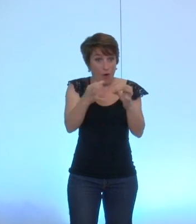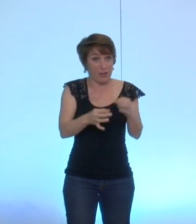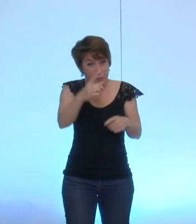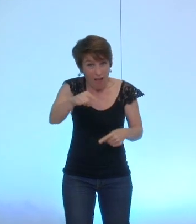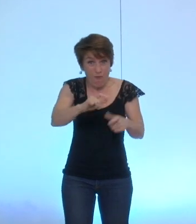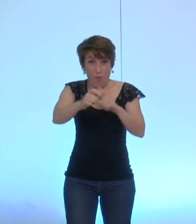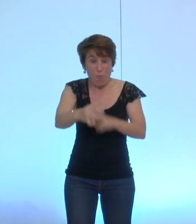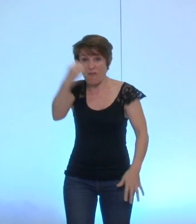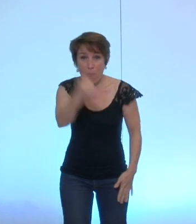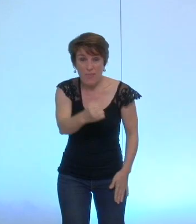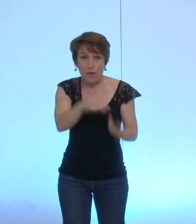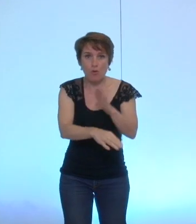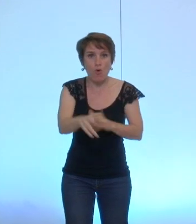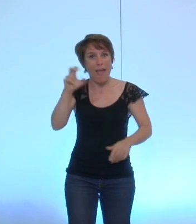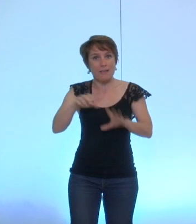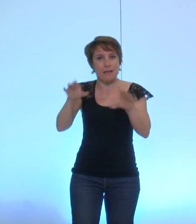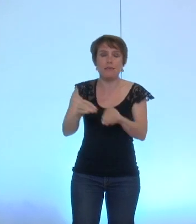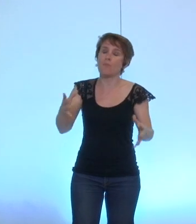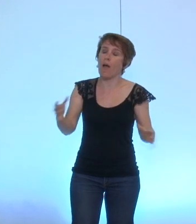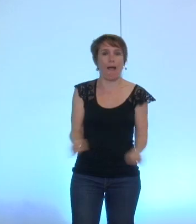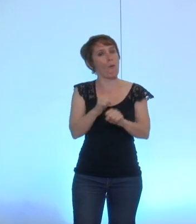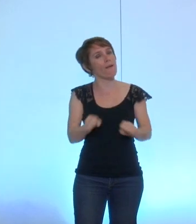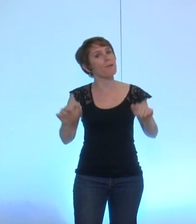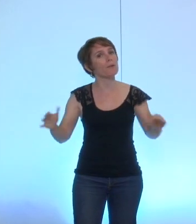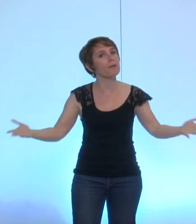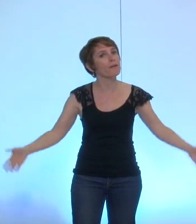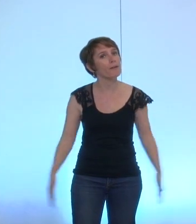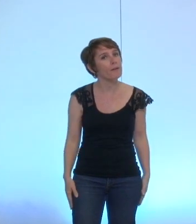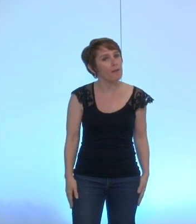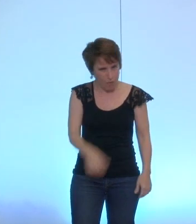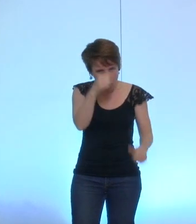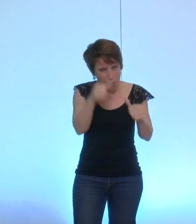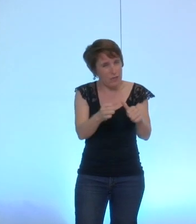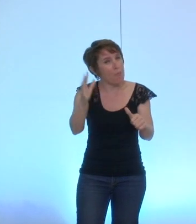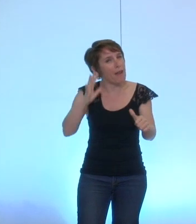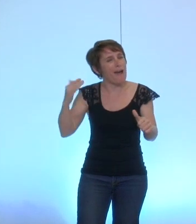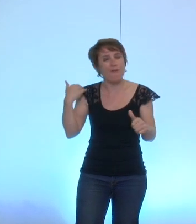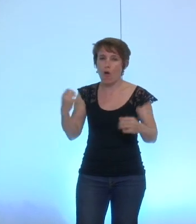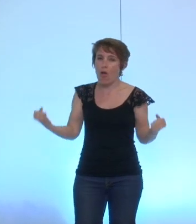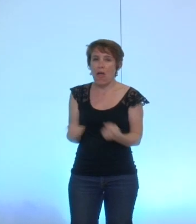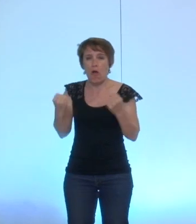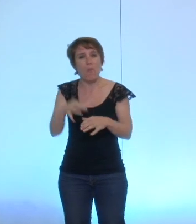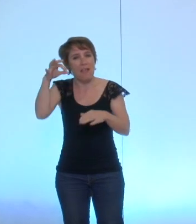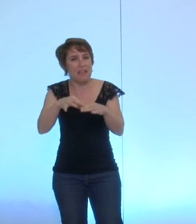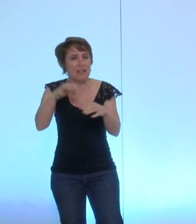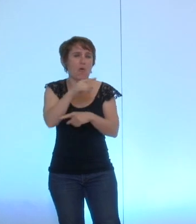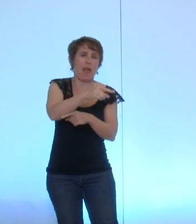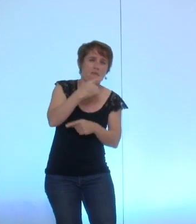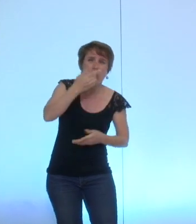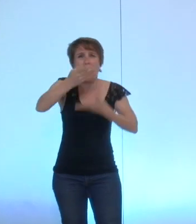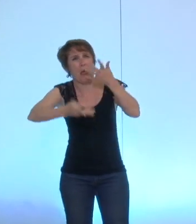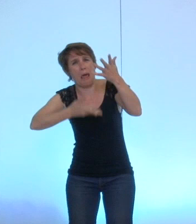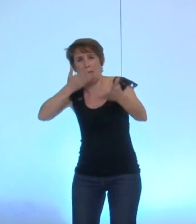qu'elle, aujourd'hui. C'est formidable, quand même, quand on se souvient de que vous avez dit pendant la campagne électorale. Voilà.